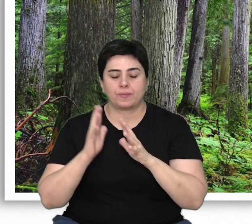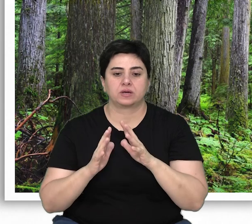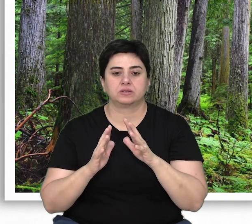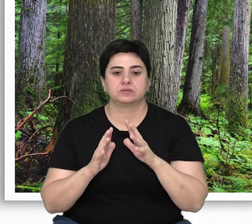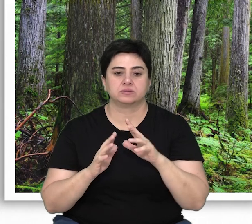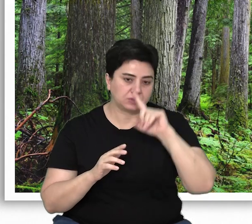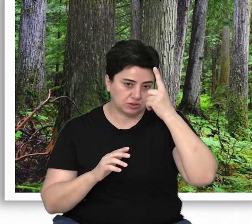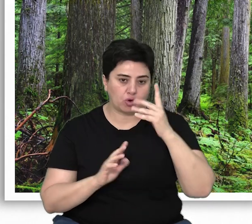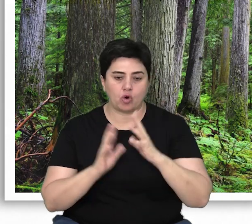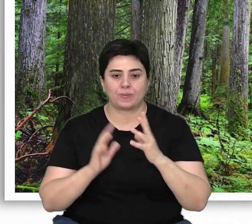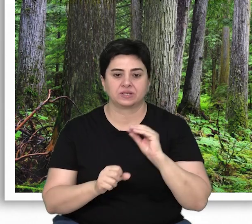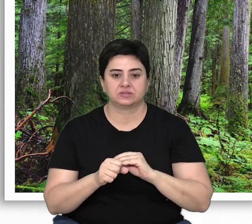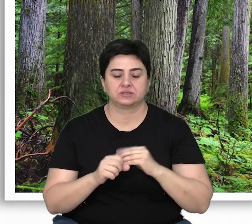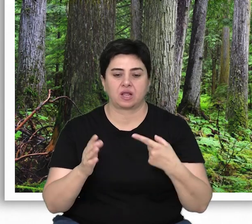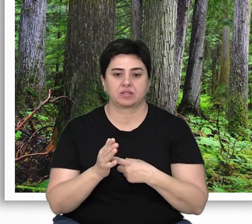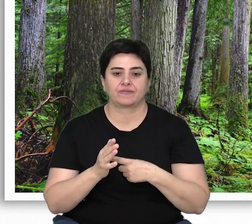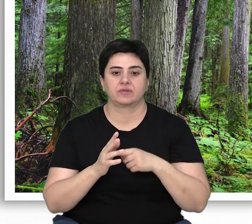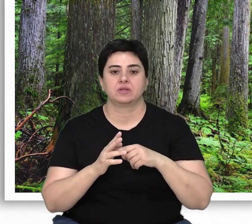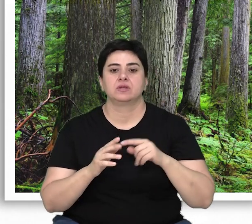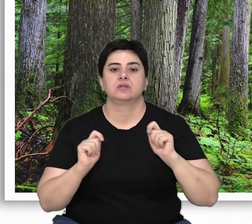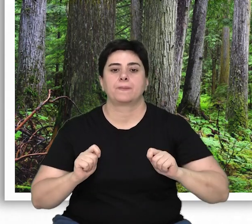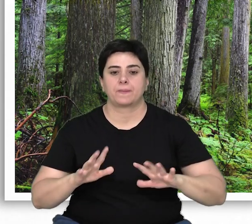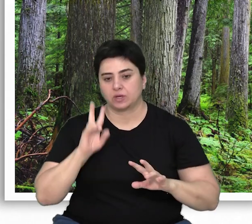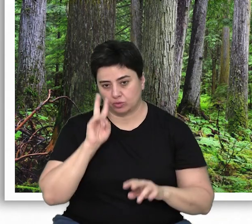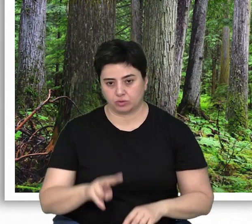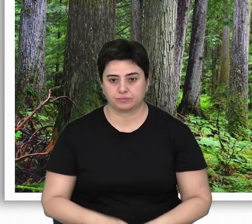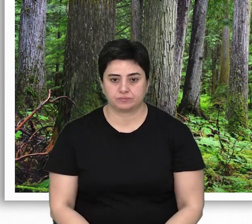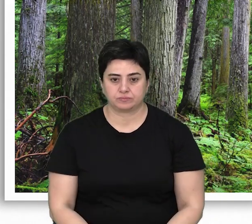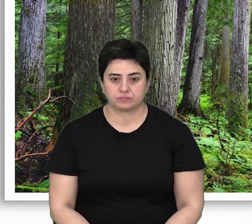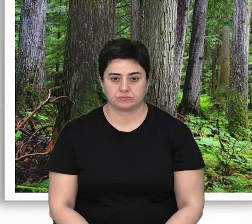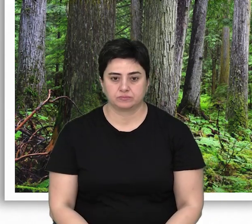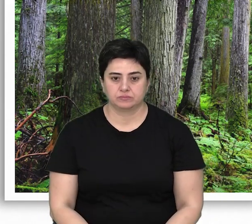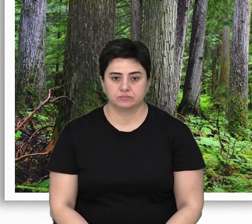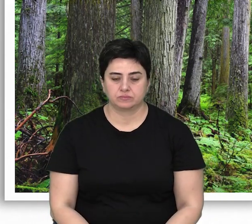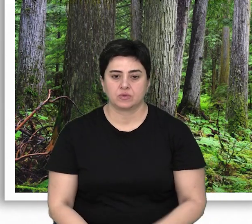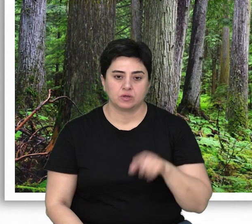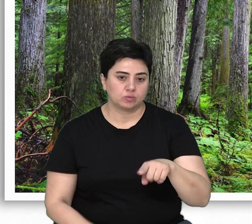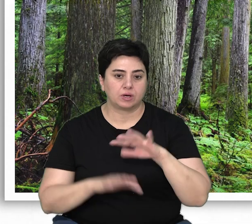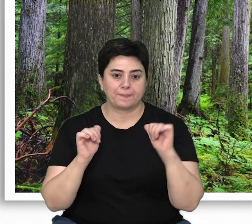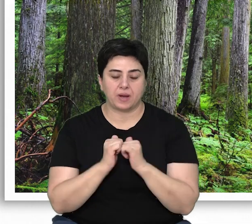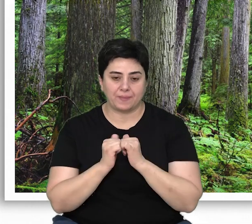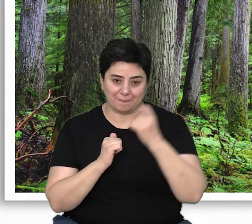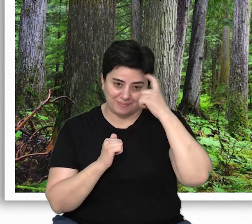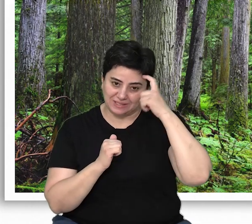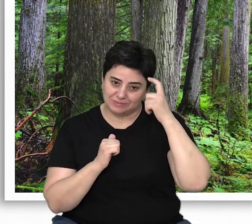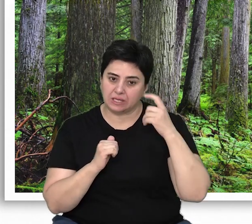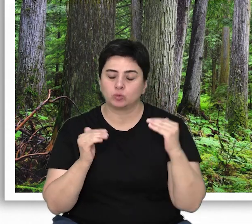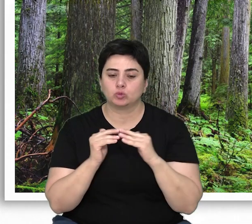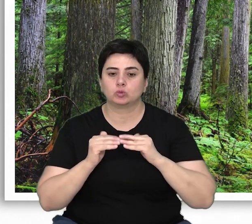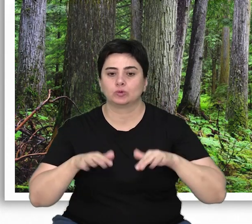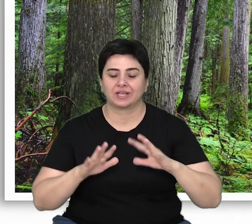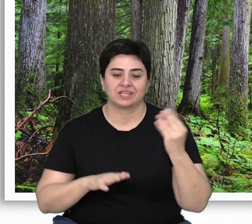ormanların artık sadece ormancılık amaçlarıyla talep edilemeyeceğinin de göstergesidir. Bunlarla birlikte bilimsel